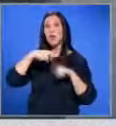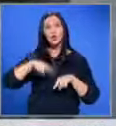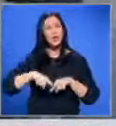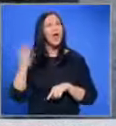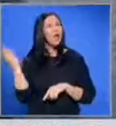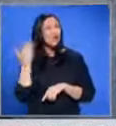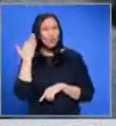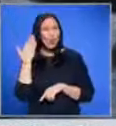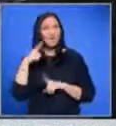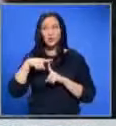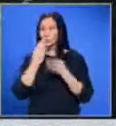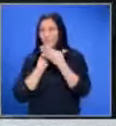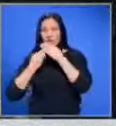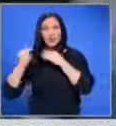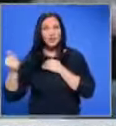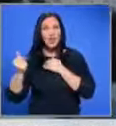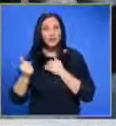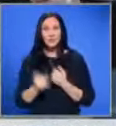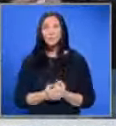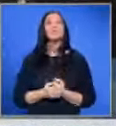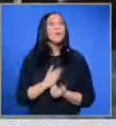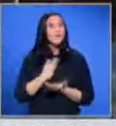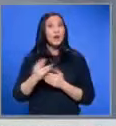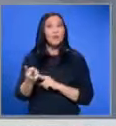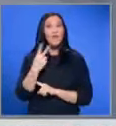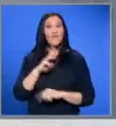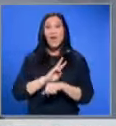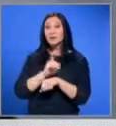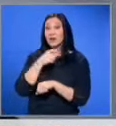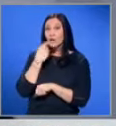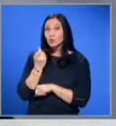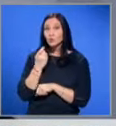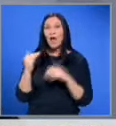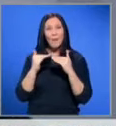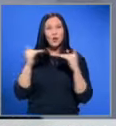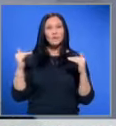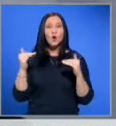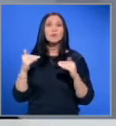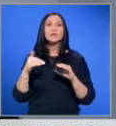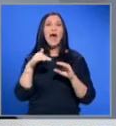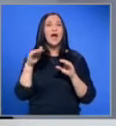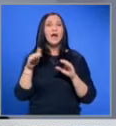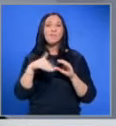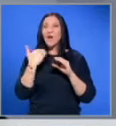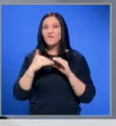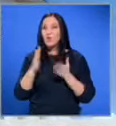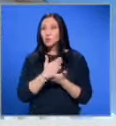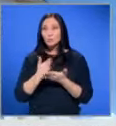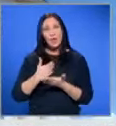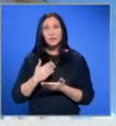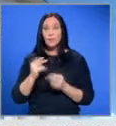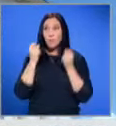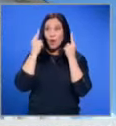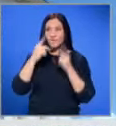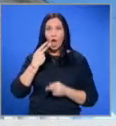съд, но тогава вече Тодоров е изчезнал безследно. В края на 2013 година в платформа за видеосподеляне се появи негово обращение